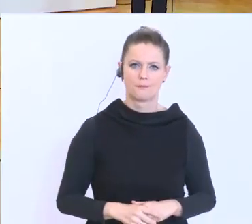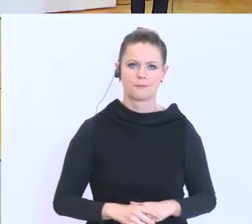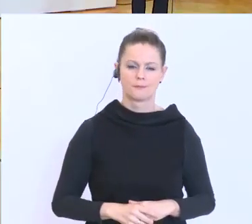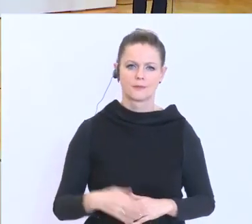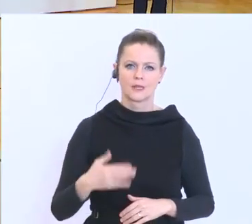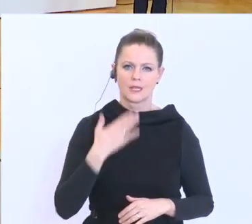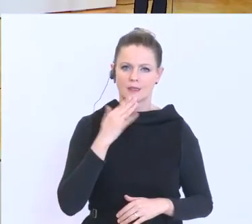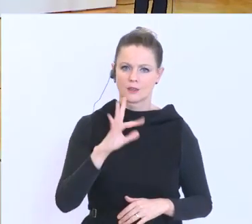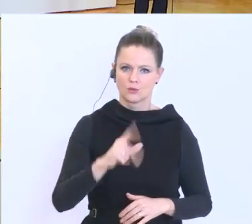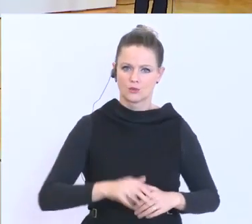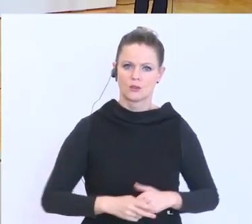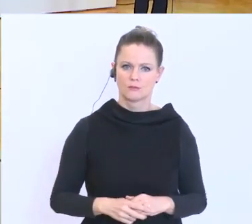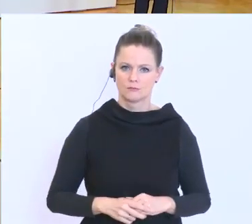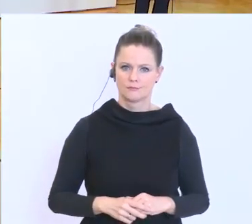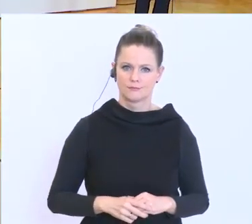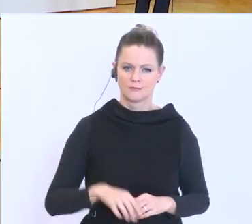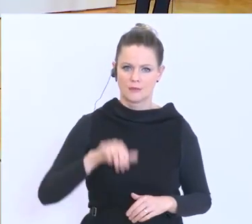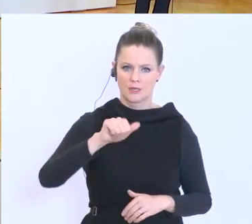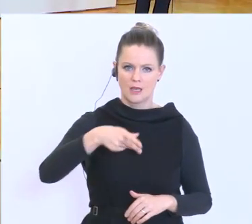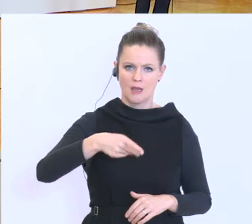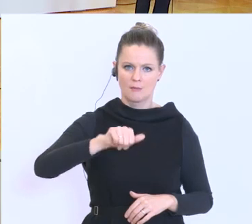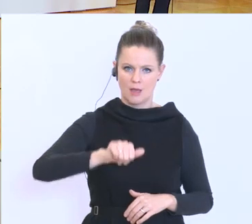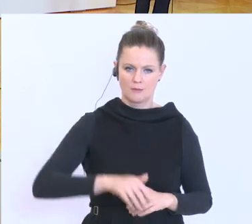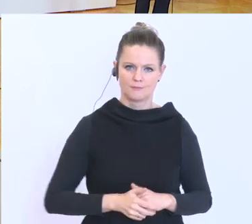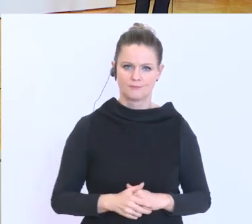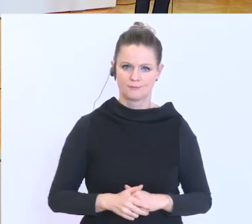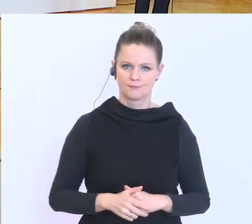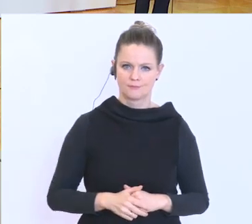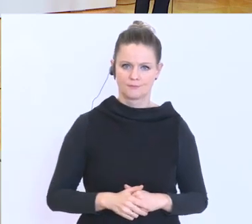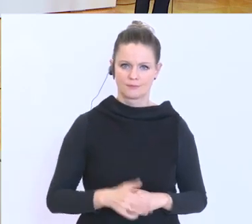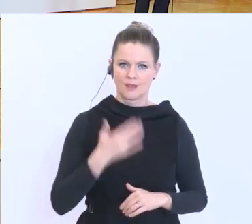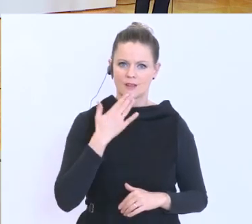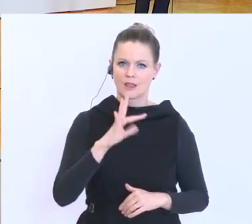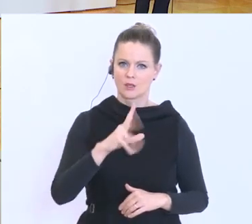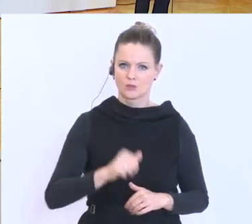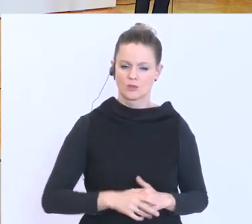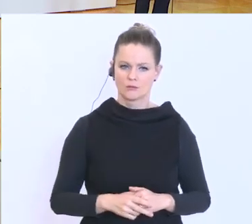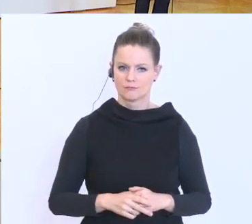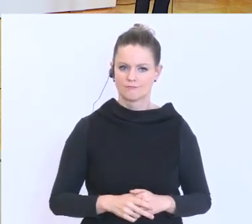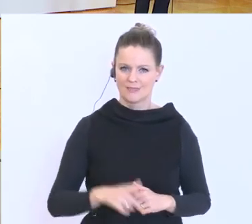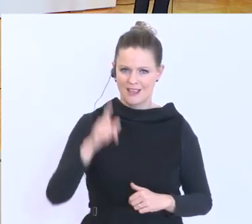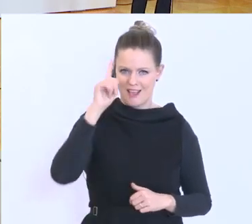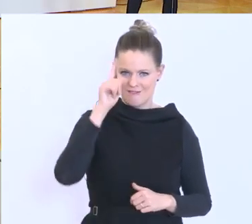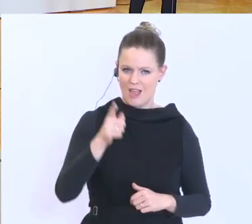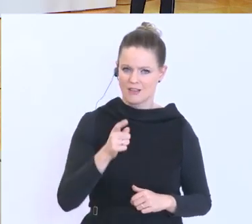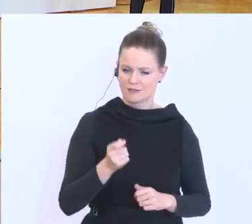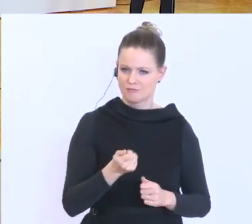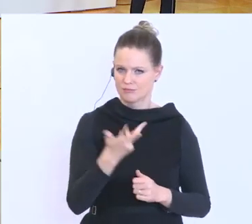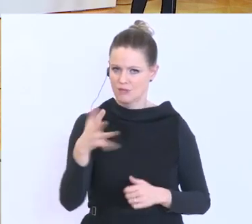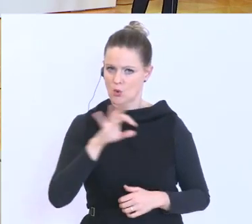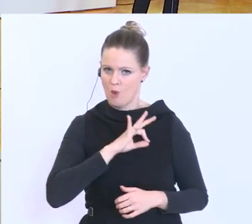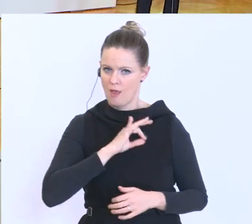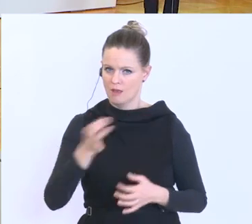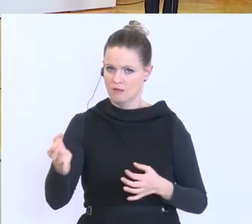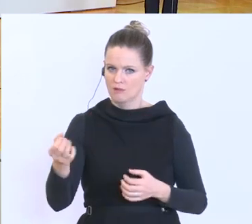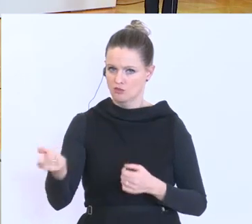Danke sehr. Appa, bitteschön. Dankeschön. Sie wissen, ich stelle für diverse Kolleginnen und Kollegen